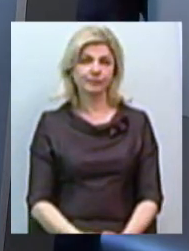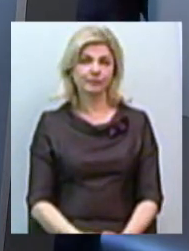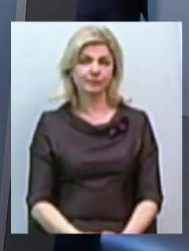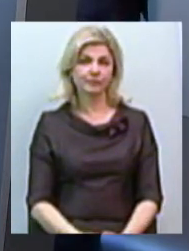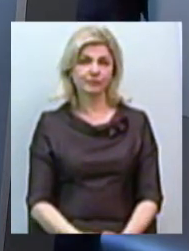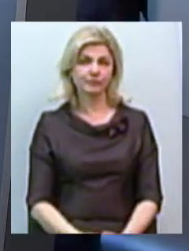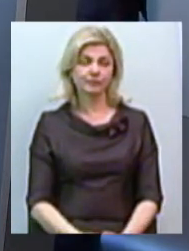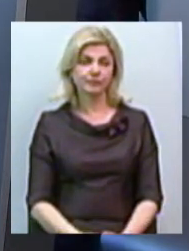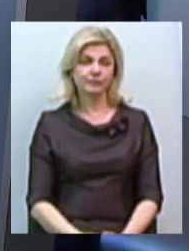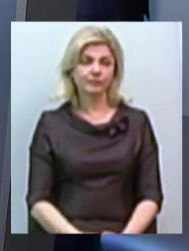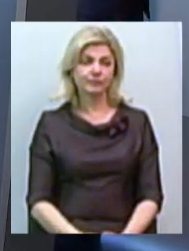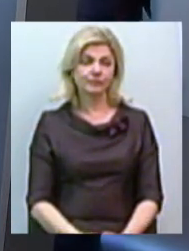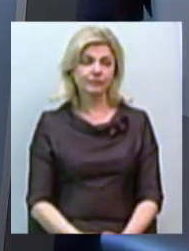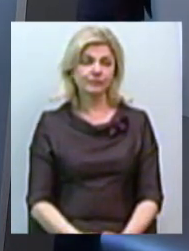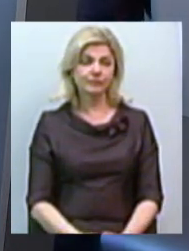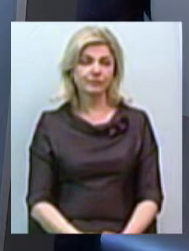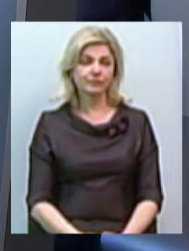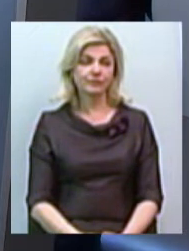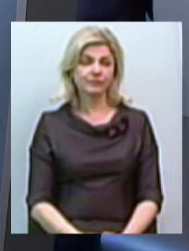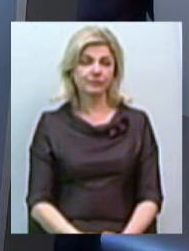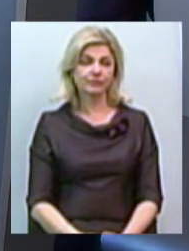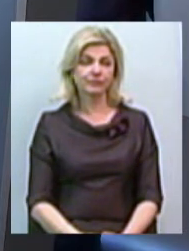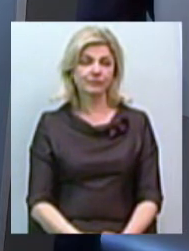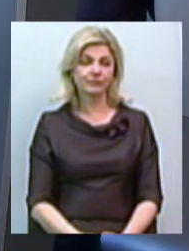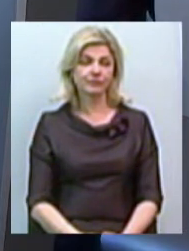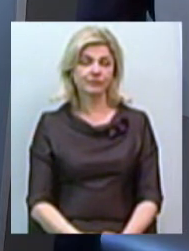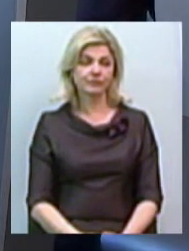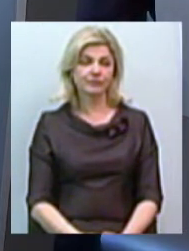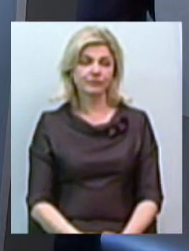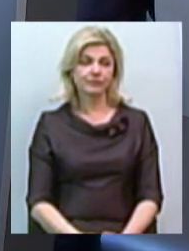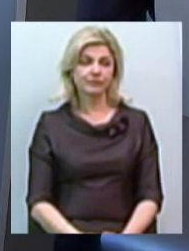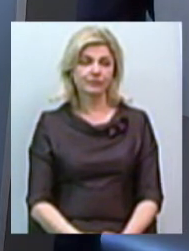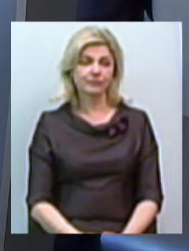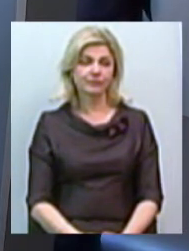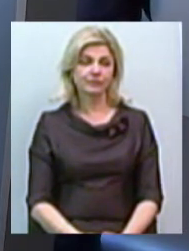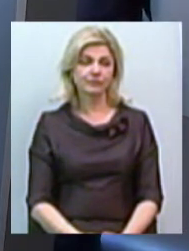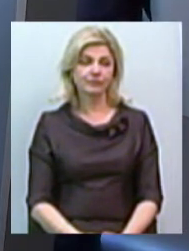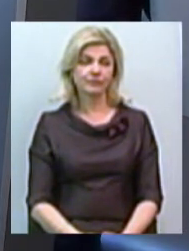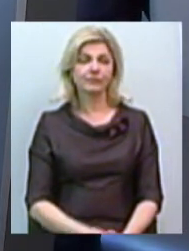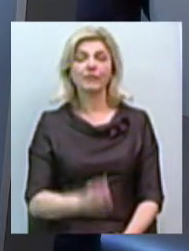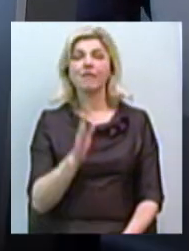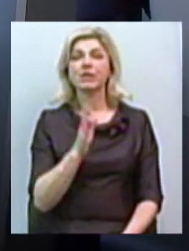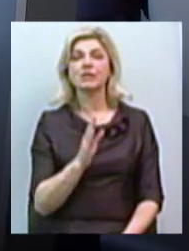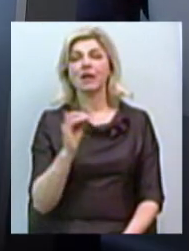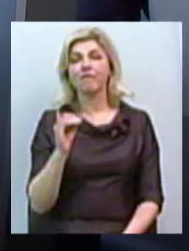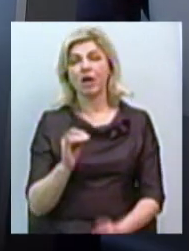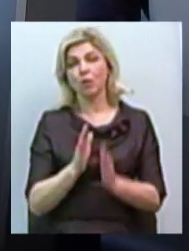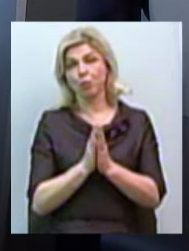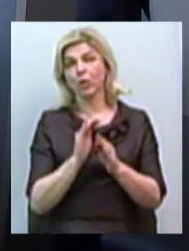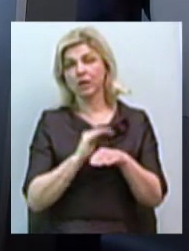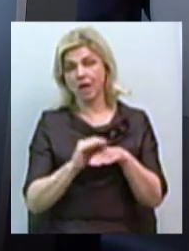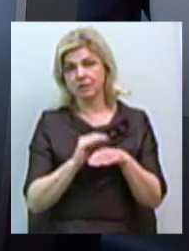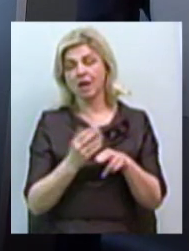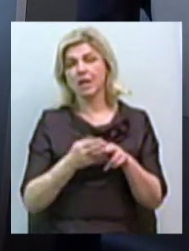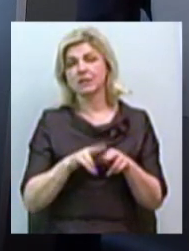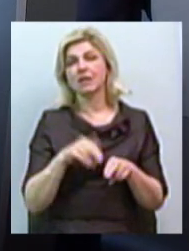Це тема дня. Ми працюємо в прямому ефірі. Тема нашого ефіру – боротьба з онкозахворюваннями. Василь Іванович, будь ласка, це саме